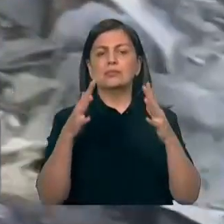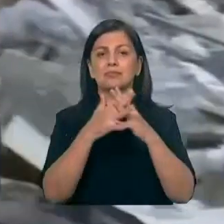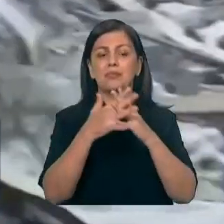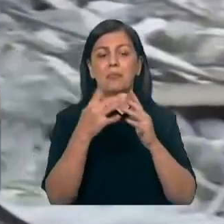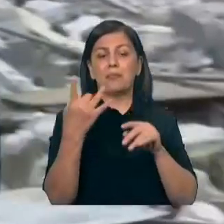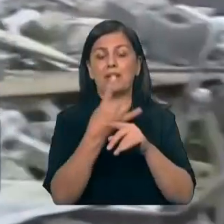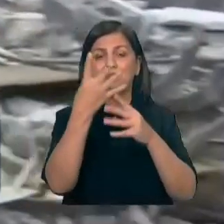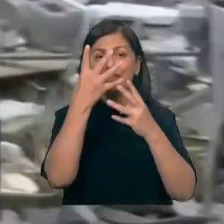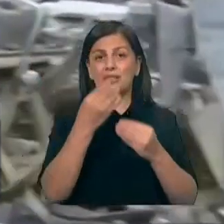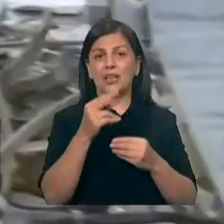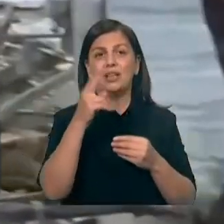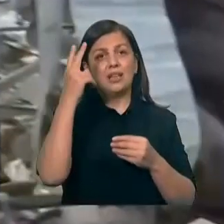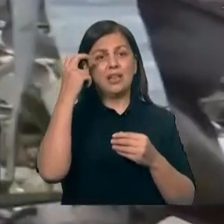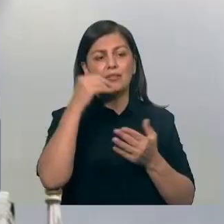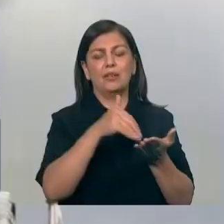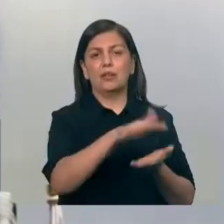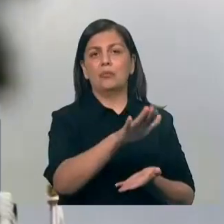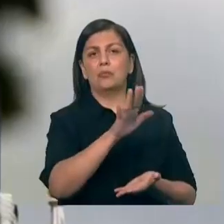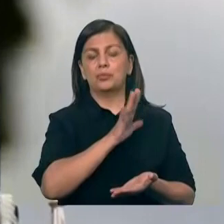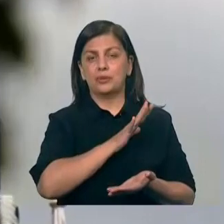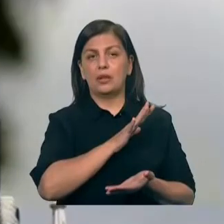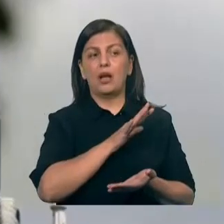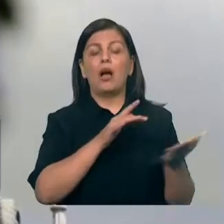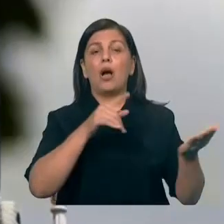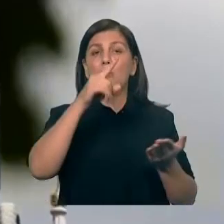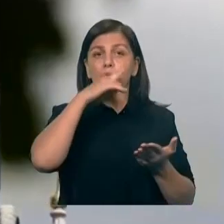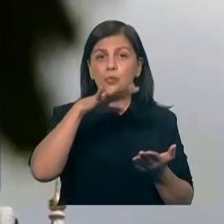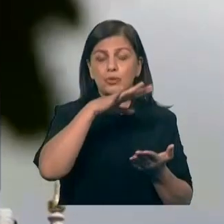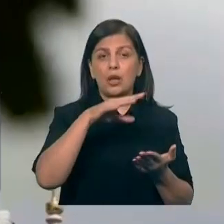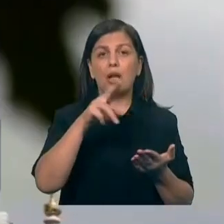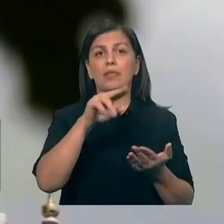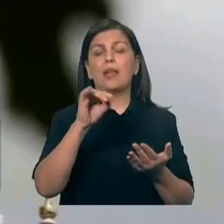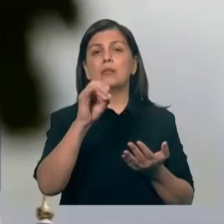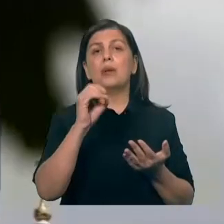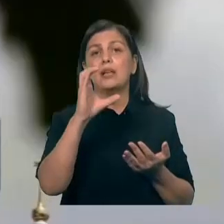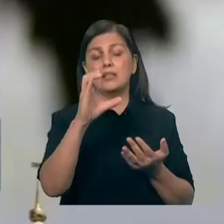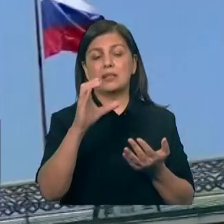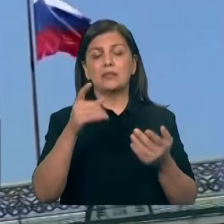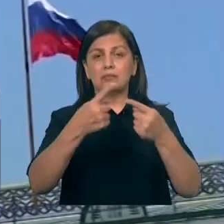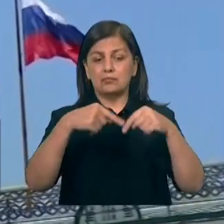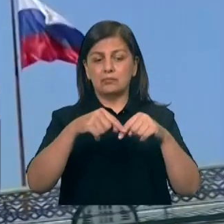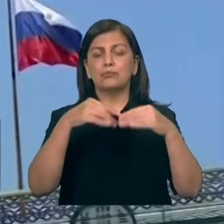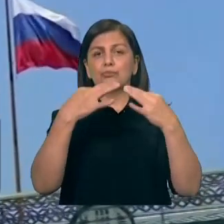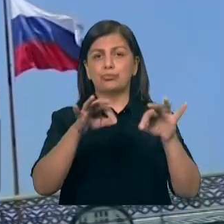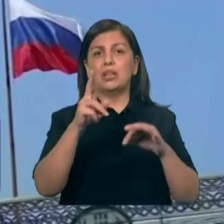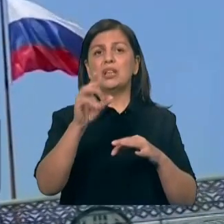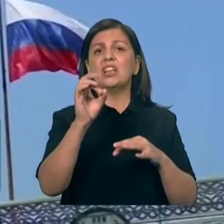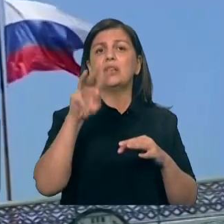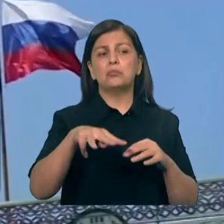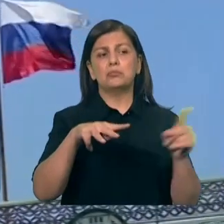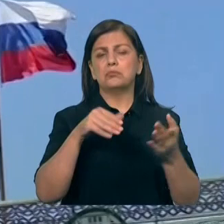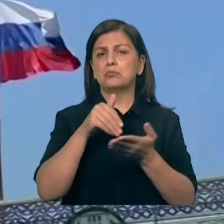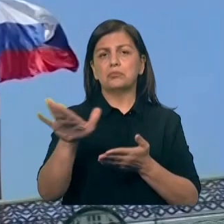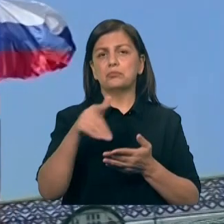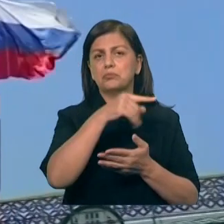günlərində Kiev qəti şəkildə rədd edib. Moskva isə hətta Dombasın müxtariyyətinə razılıq versə belə, Kırımdan qəti şəkildə